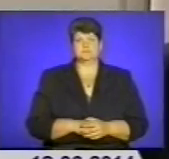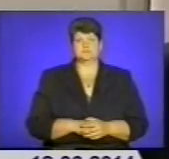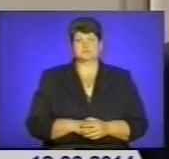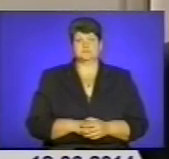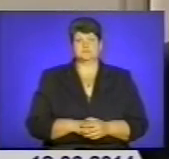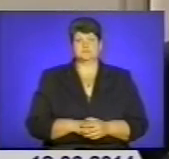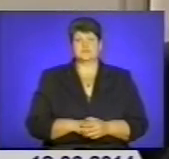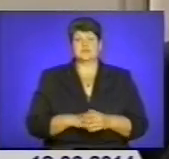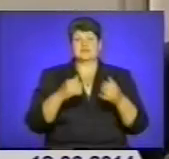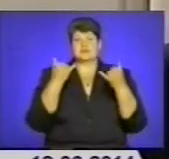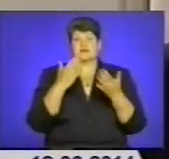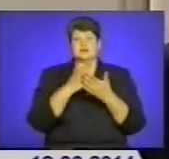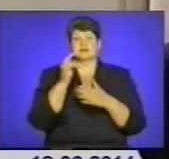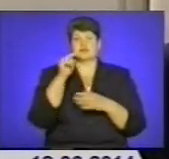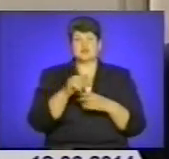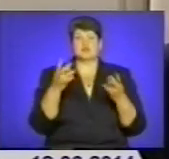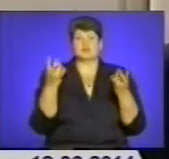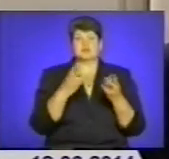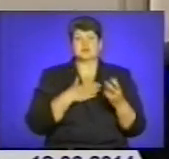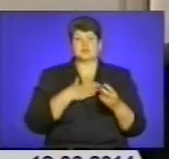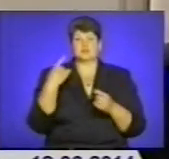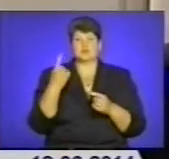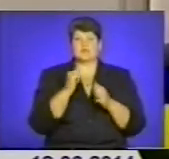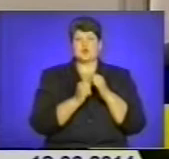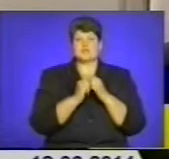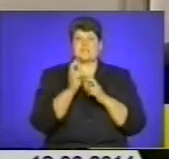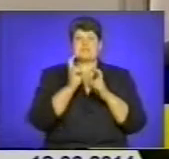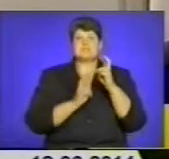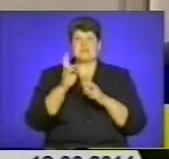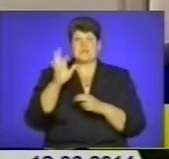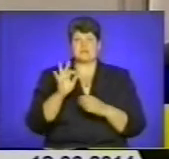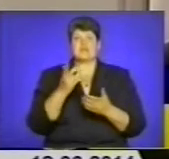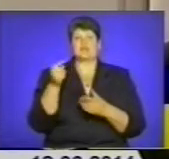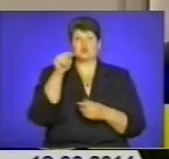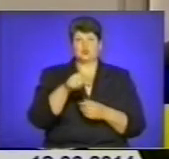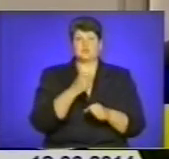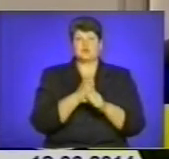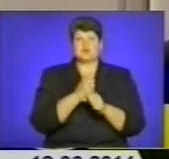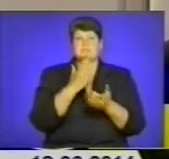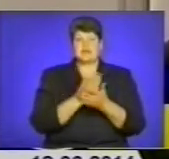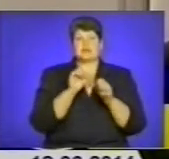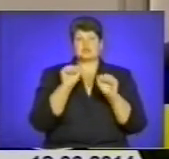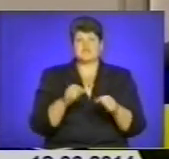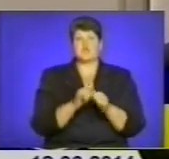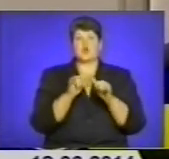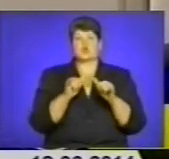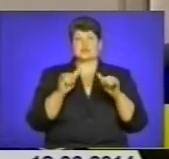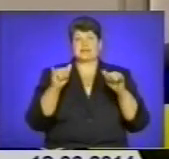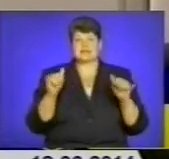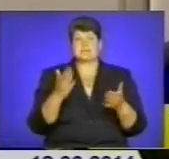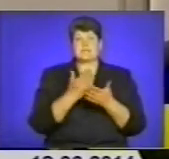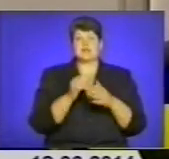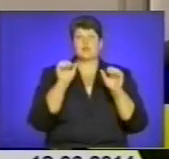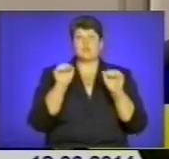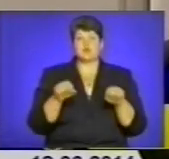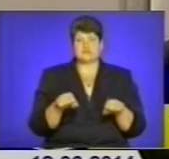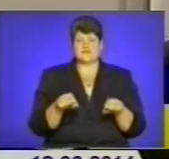Власне зараз те, що необхідно в нашій області, щоб кожне підприємство, яке тут працює, мало можливість розширятися, мало можливість